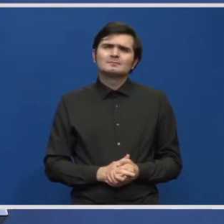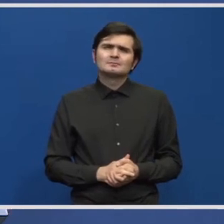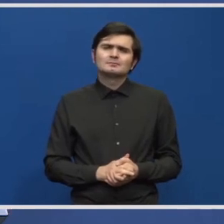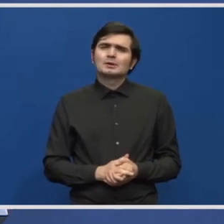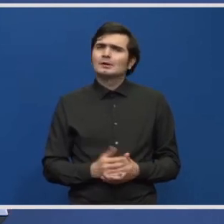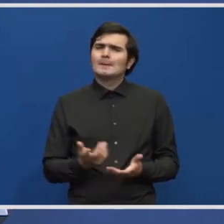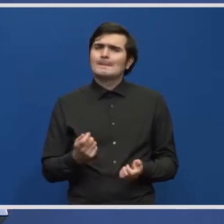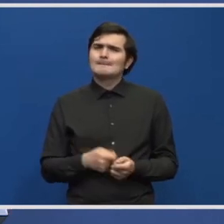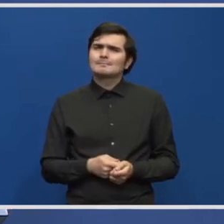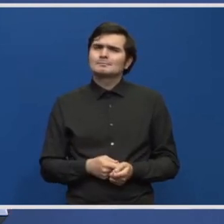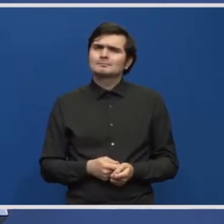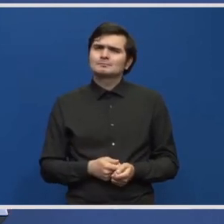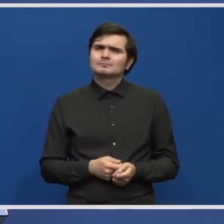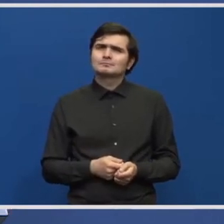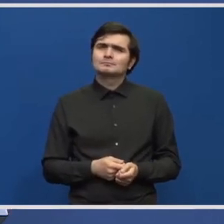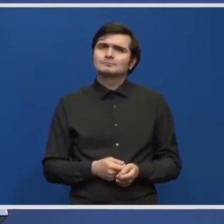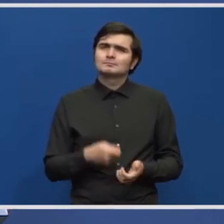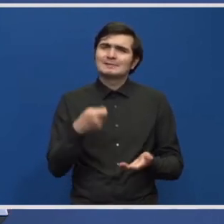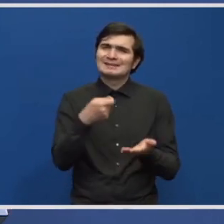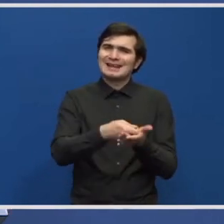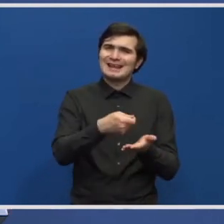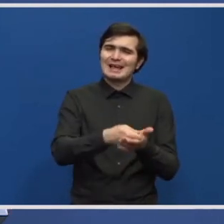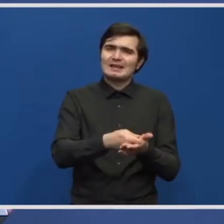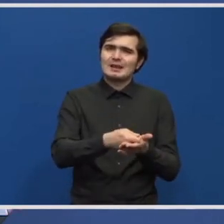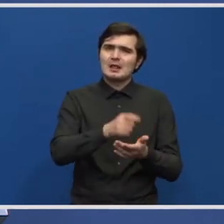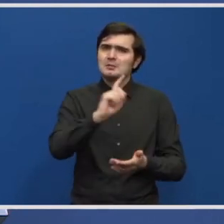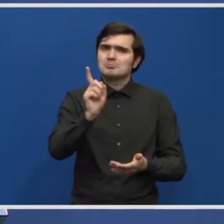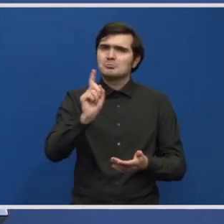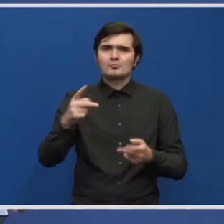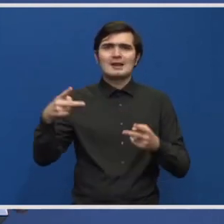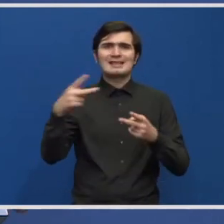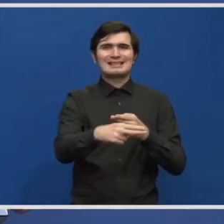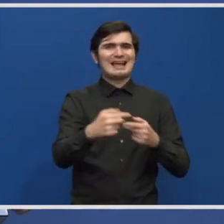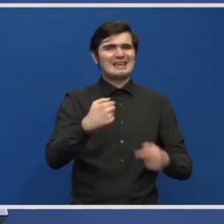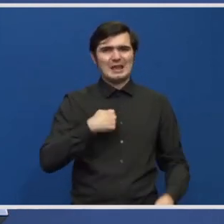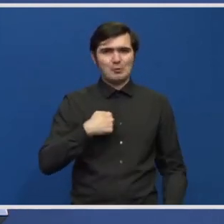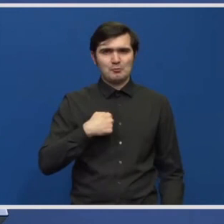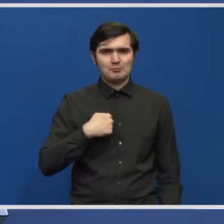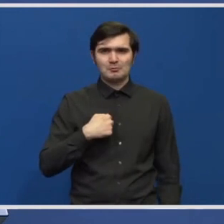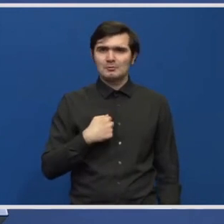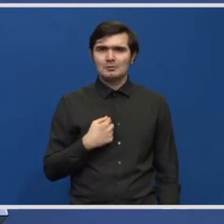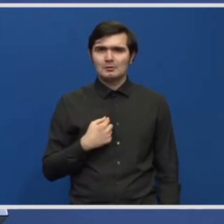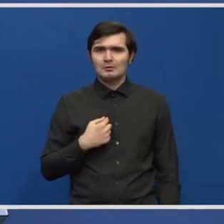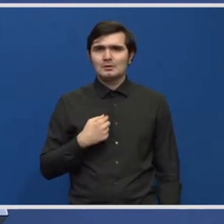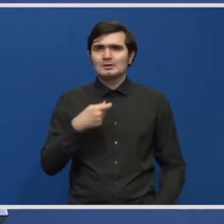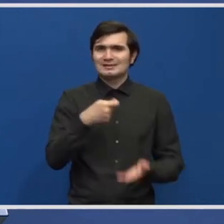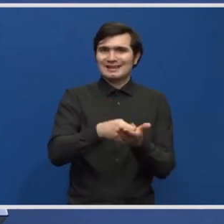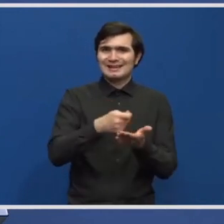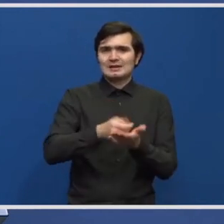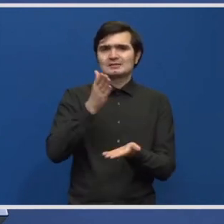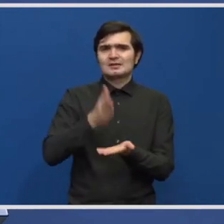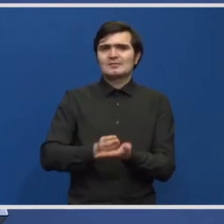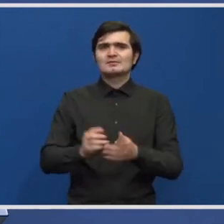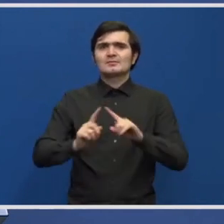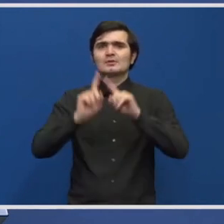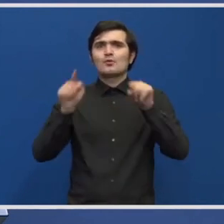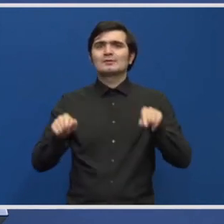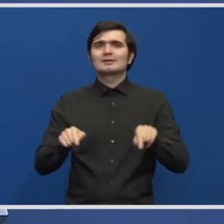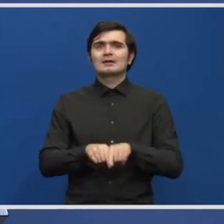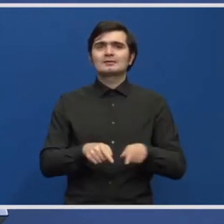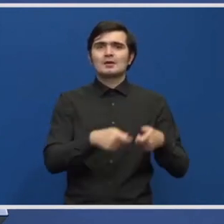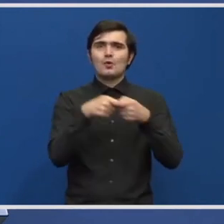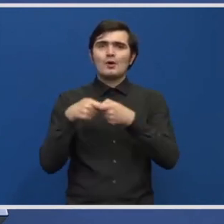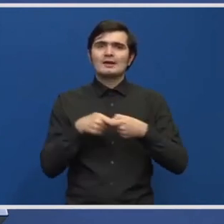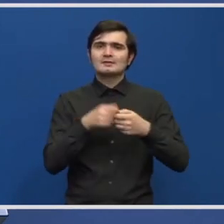Salariile nu le tai eu. Salariile de obicei sunt stabilite prin contracte colective de muncă